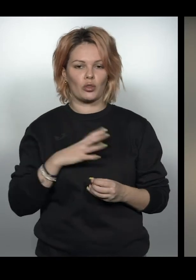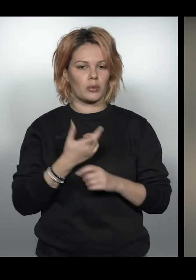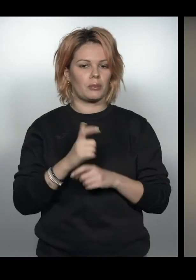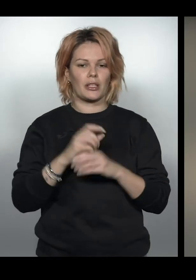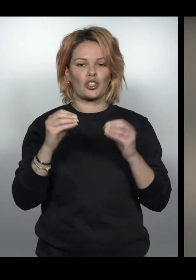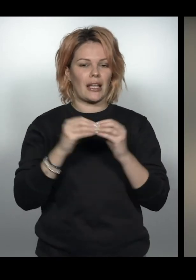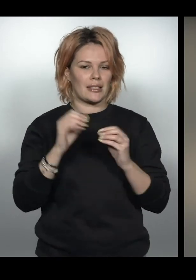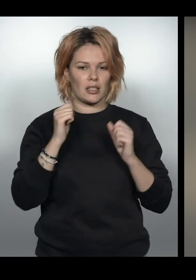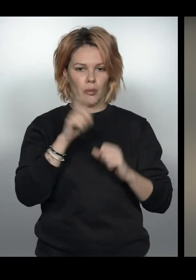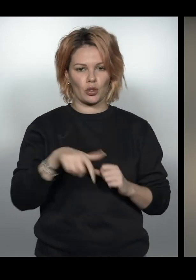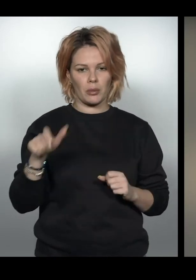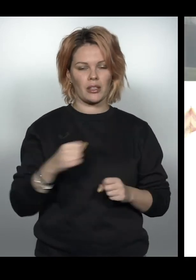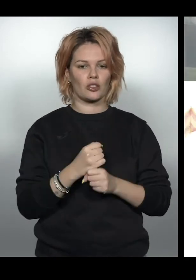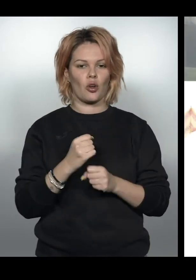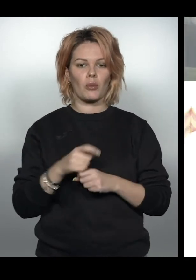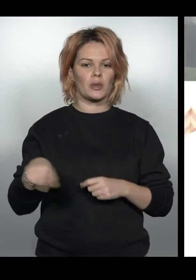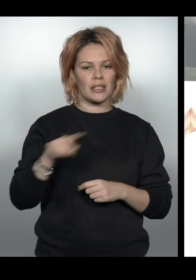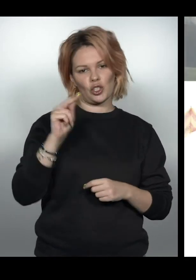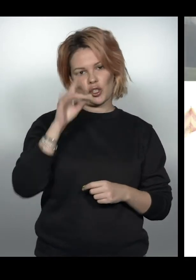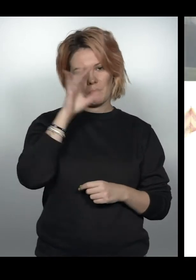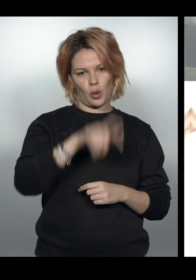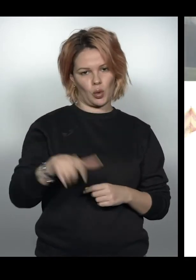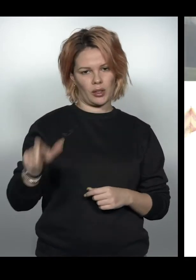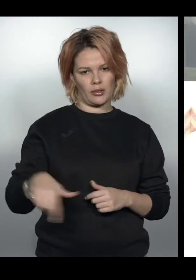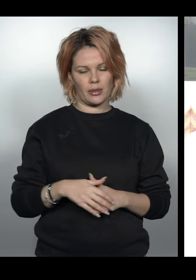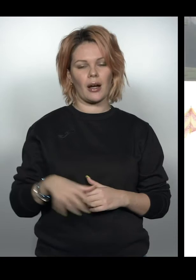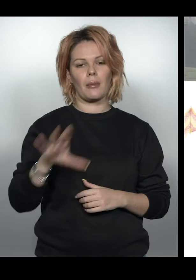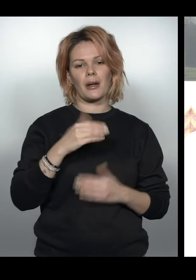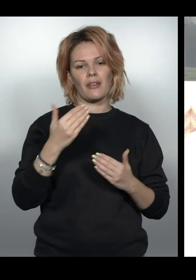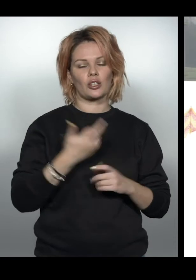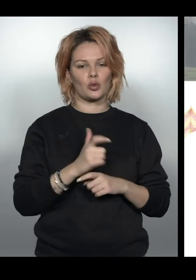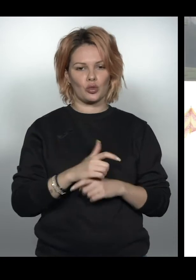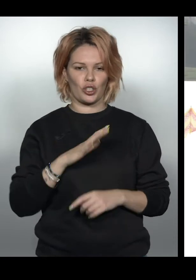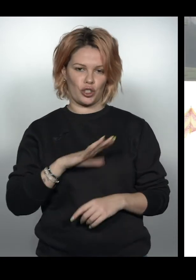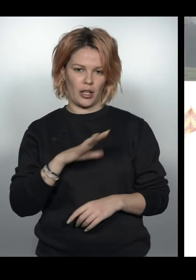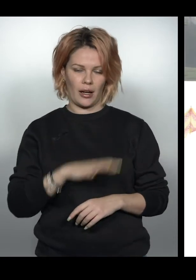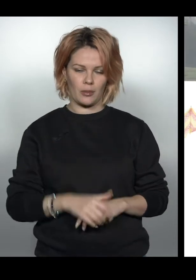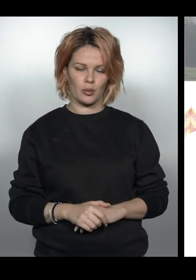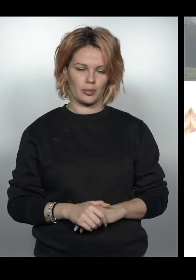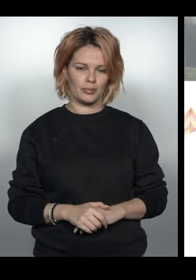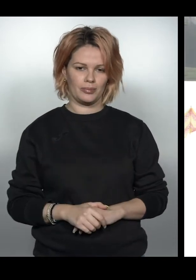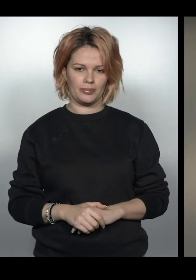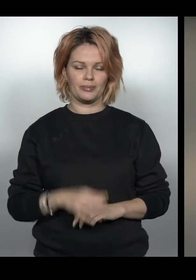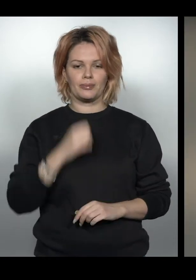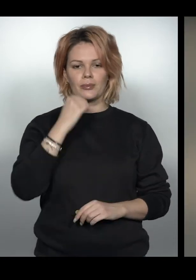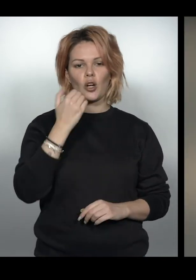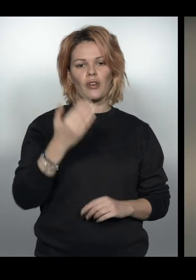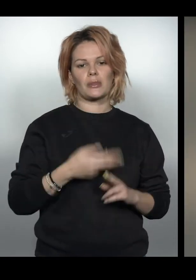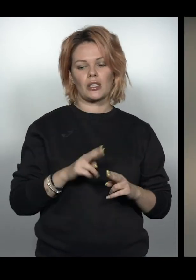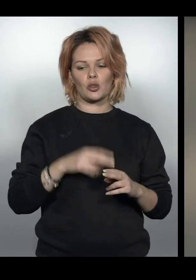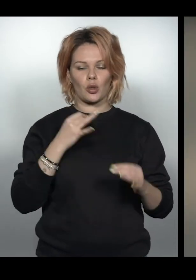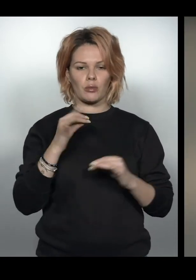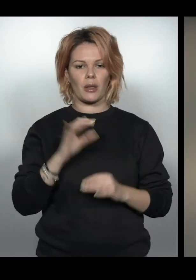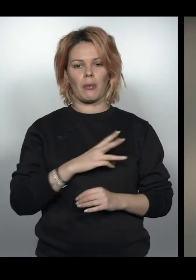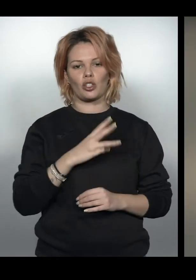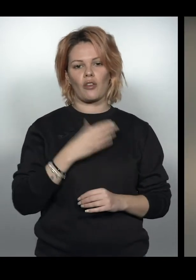двох, трьох, а може і десять спортсменів, і зробимо з них чемпіонів. Ми вас дуже чекаємо. Дякую вам